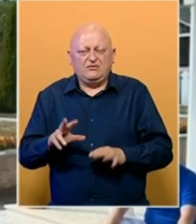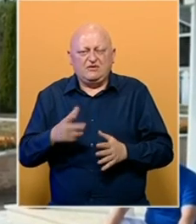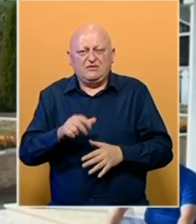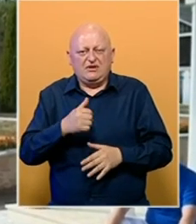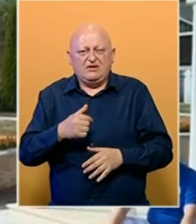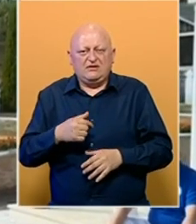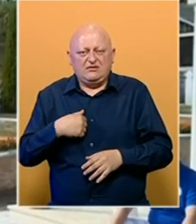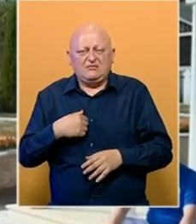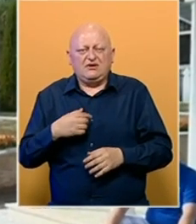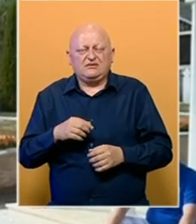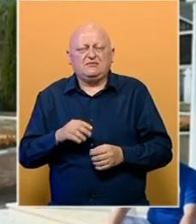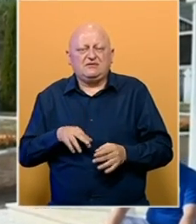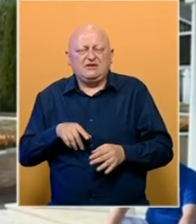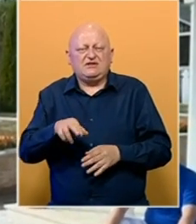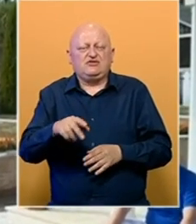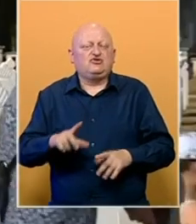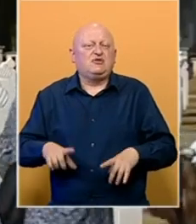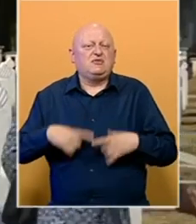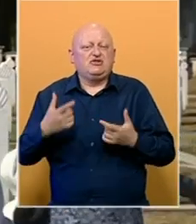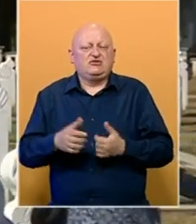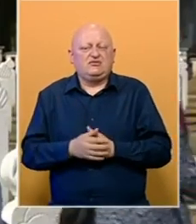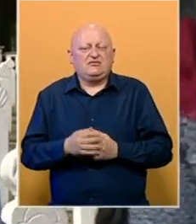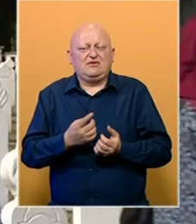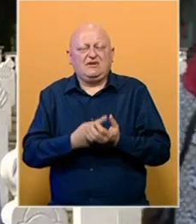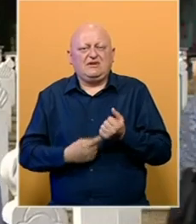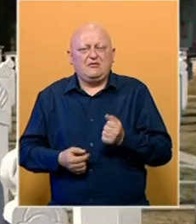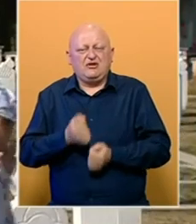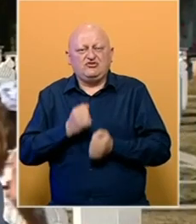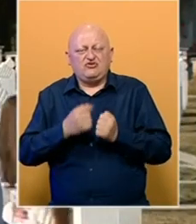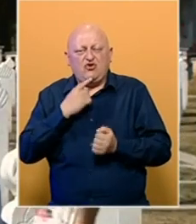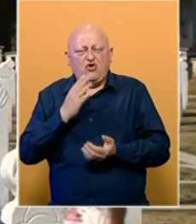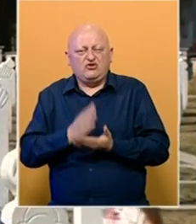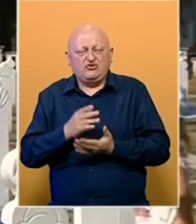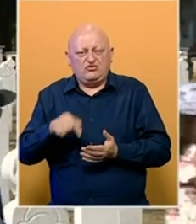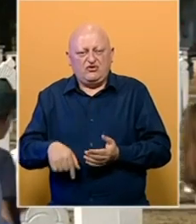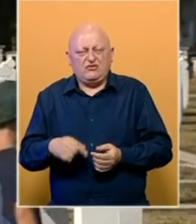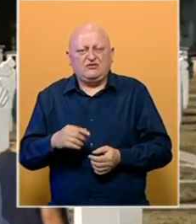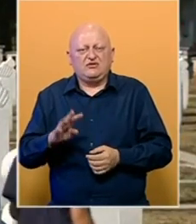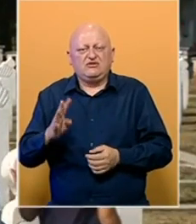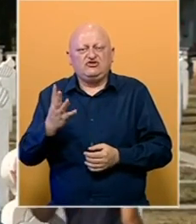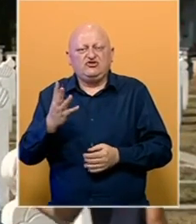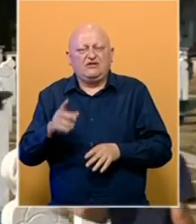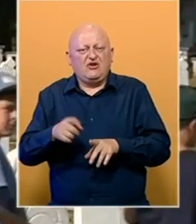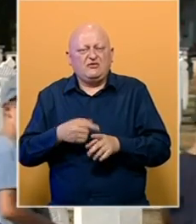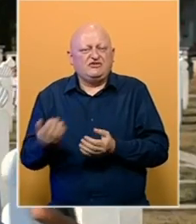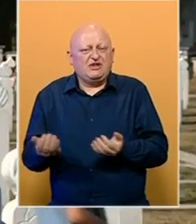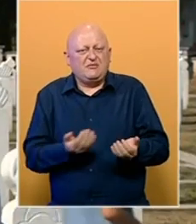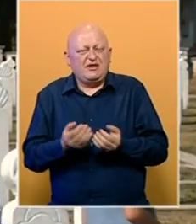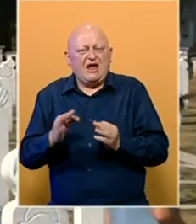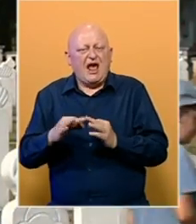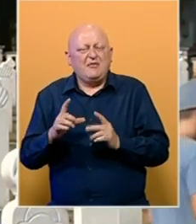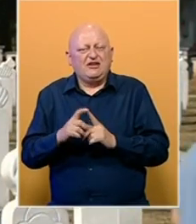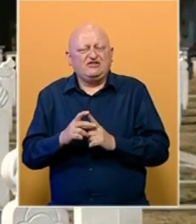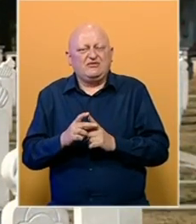18 godina, rizikno sam izašao, sam neto preživio sam. Najmlađa žrtva zločina koji se dogodio ovdje bila je četveromjesečna beba, a Mila